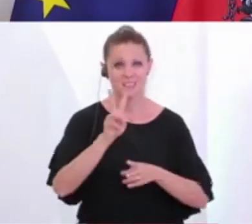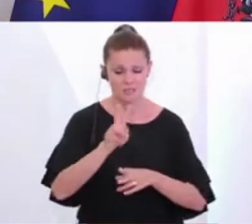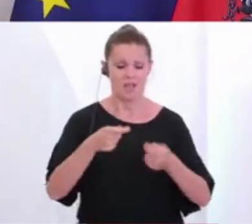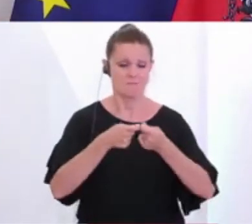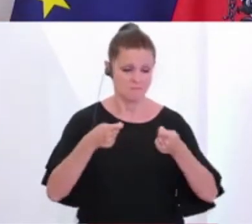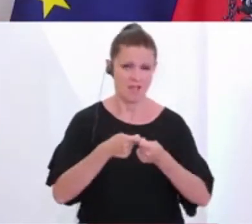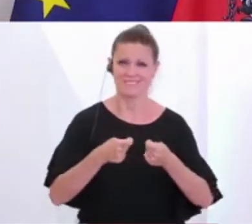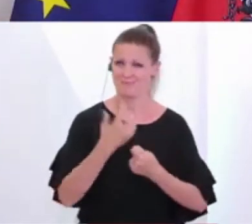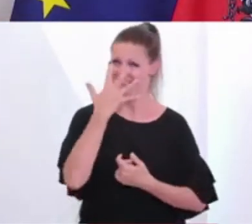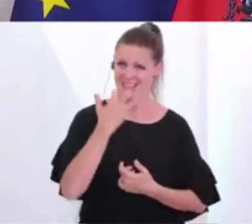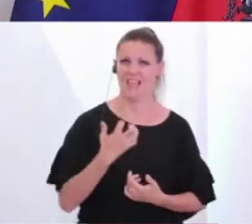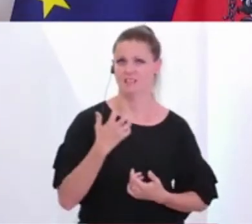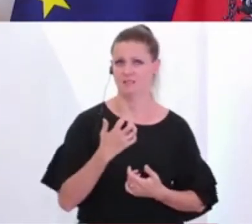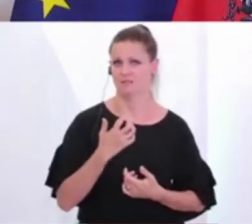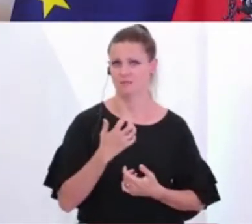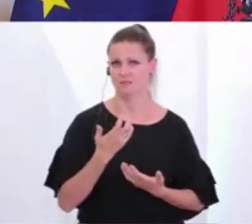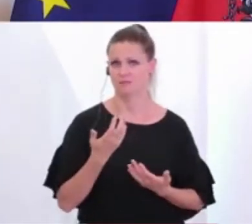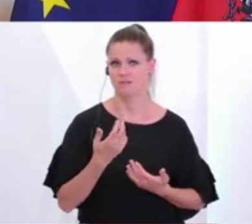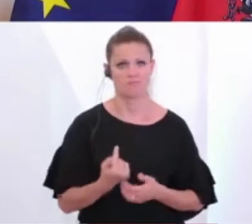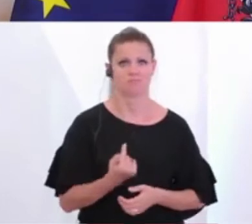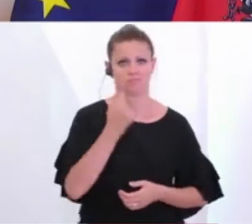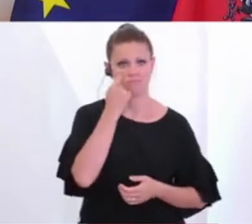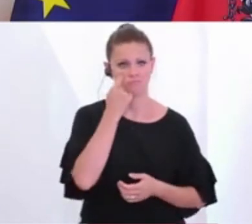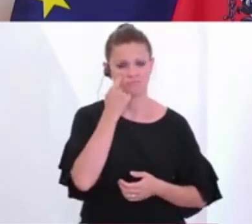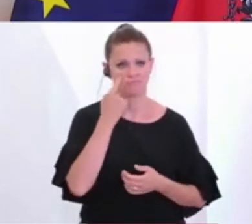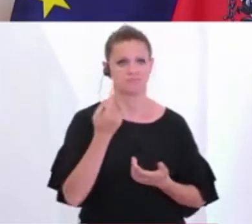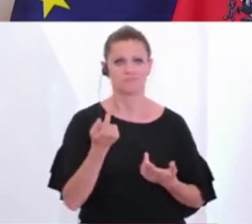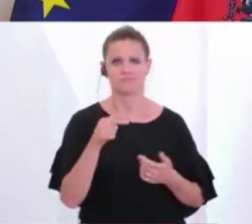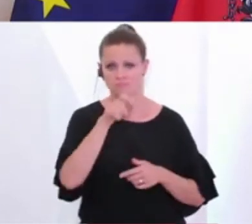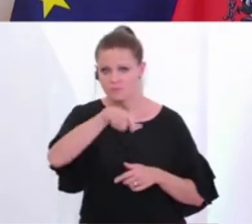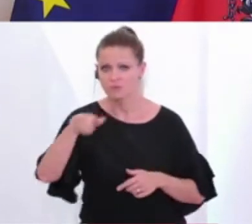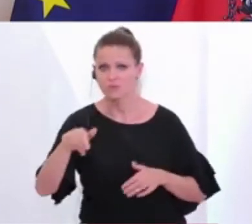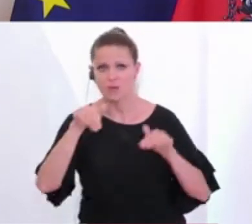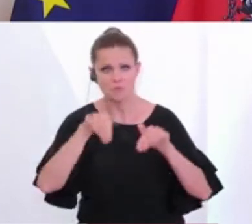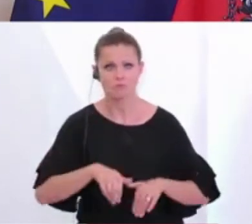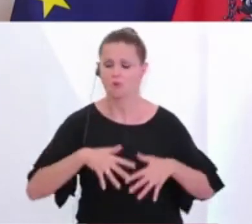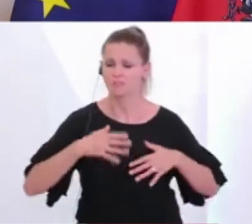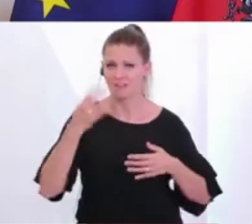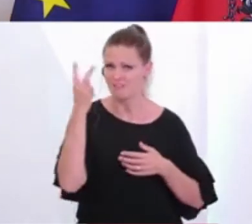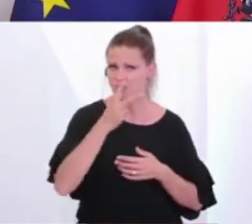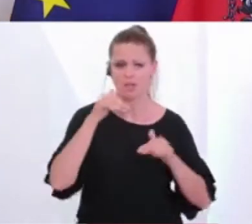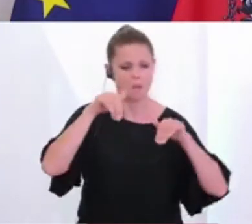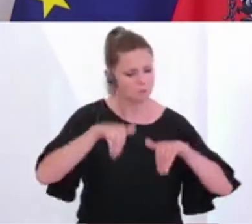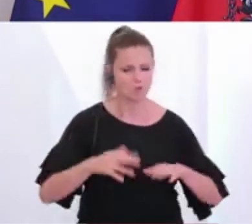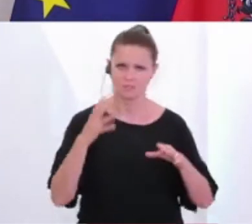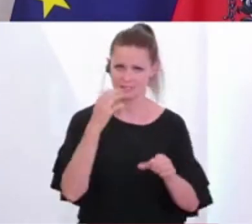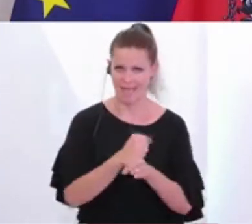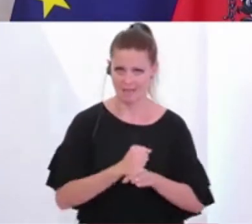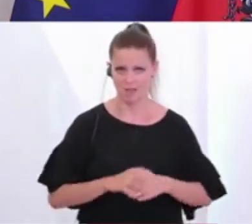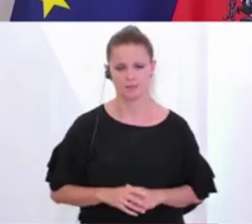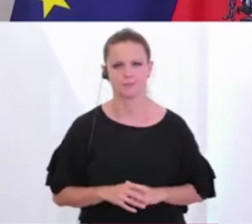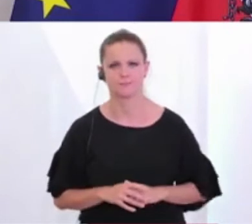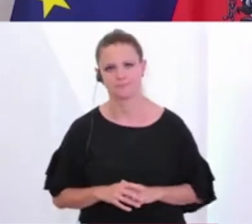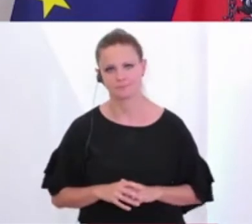auch sichtbar ist für diejenigen, die sich dann an diese Maßnahmen halten müssen. Und auf der anderen Seite haben wir gehört einfach, dass